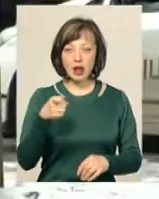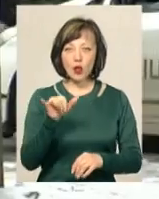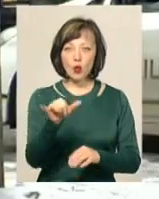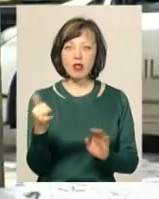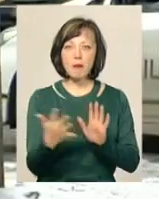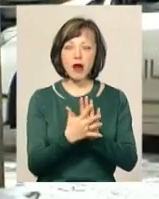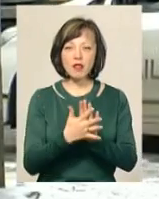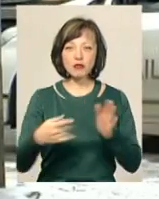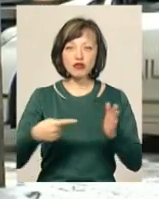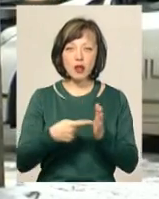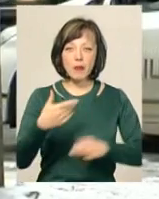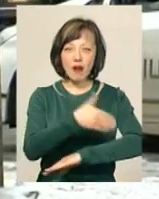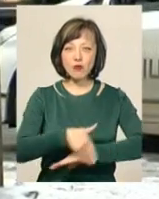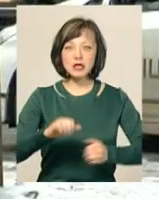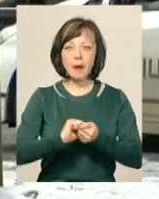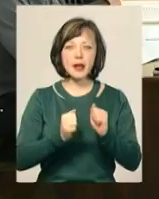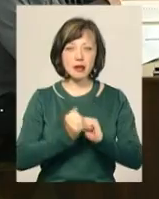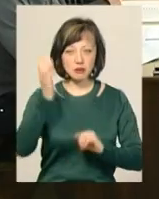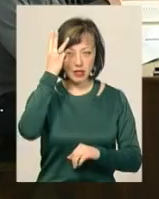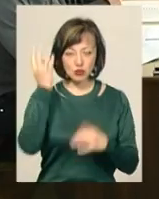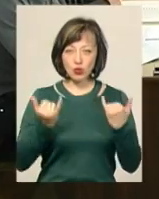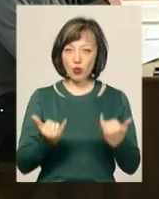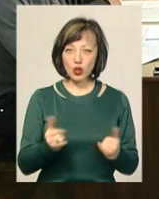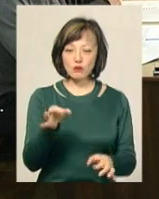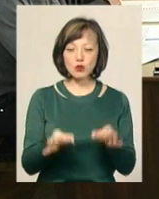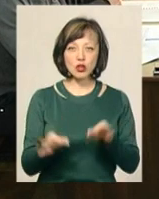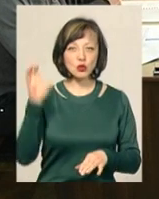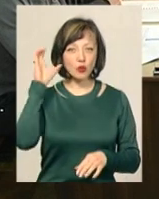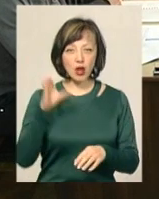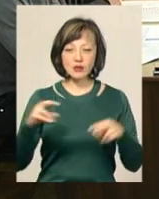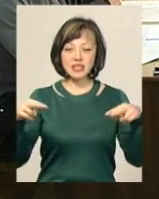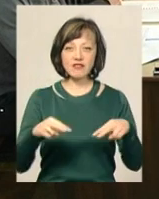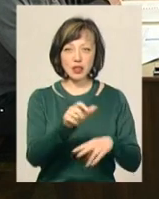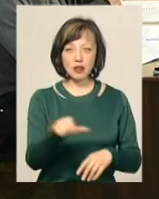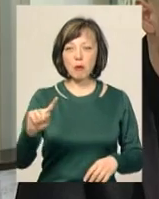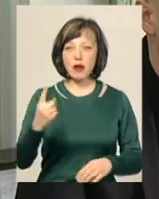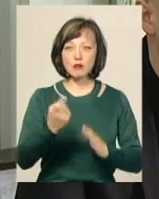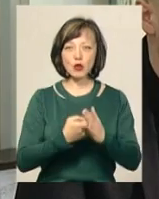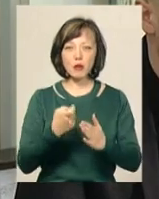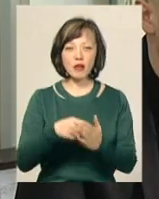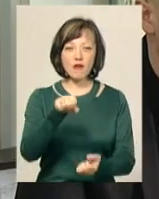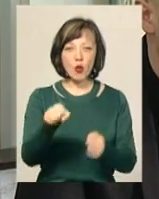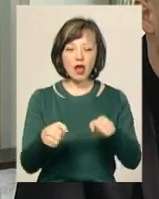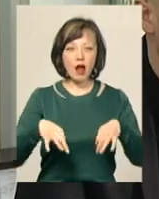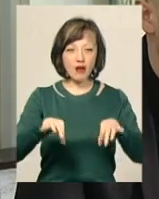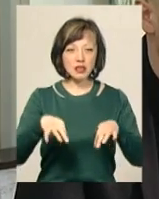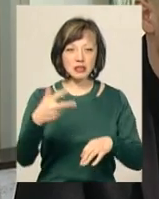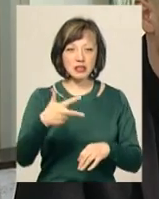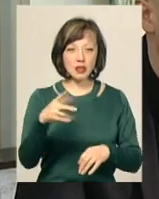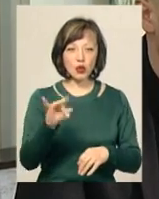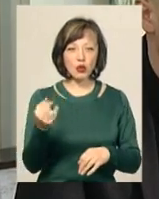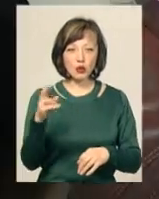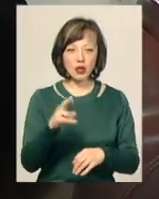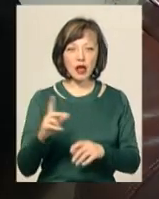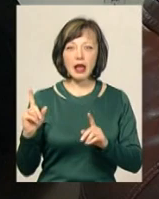нападника з шилом на вулиці Кам'янецькій обласного центру. Сьогодні у суді слухають покази свідків. Першим допитують водія автівки. Він 30 грудня